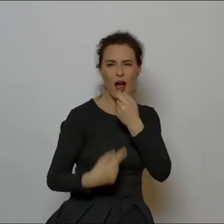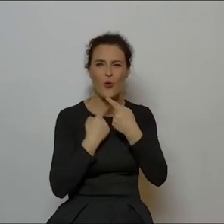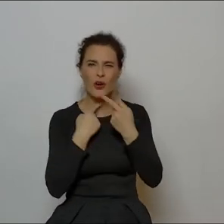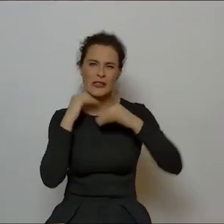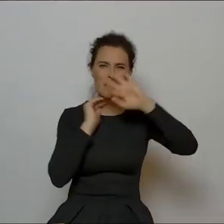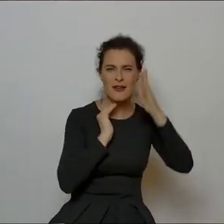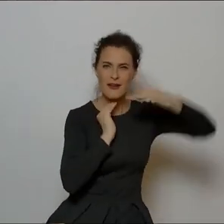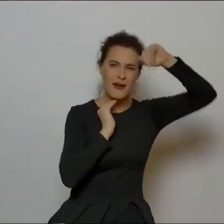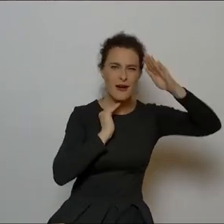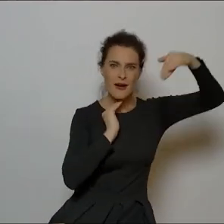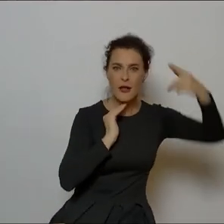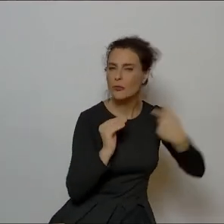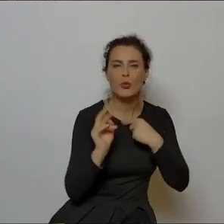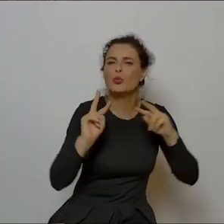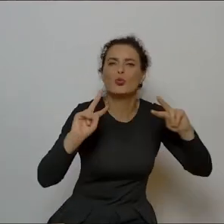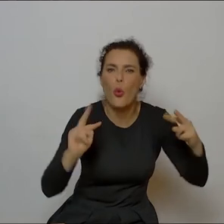głosem,